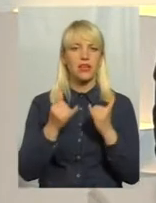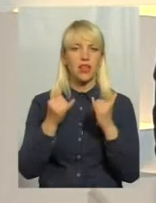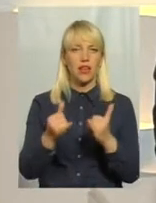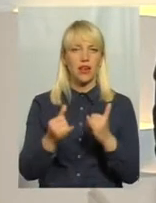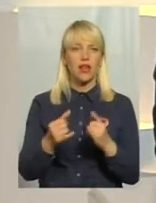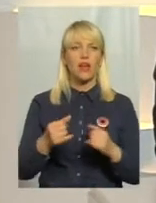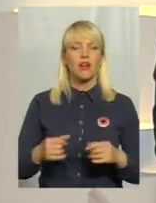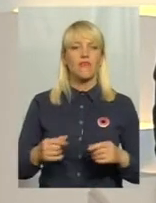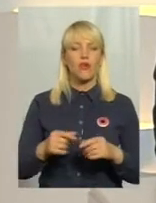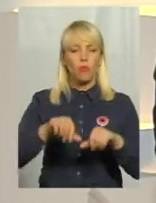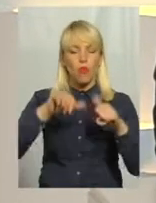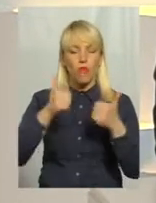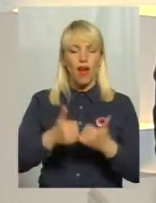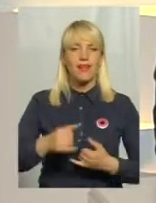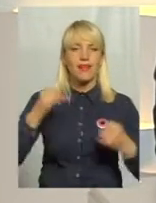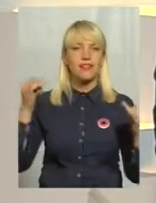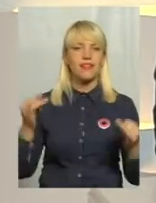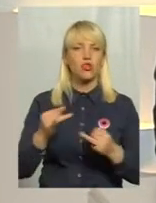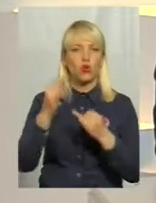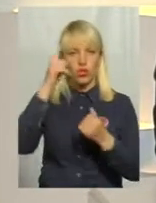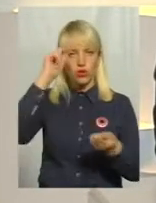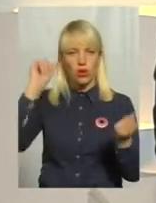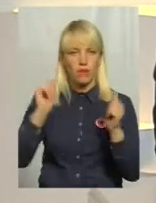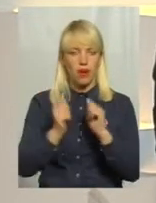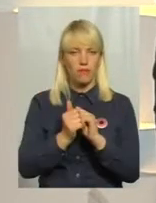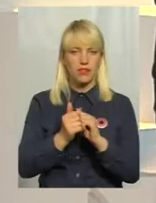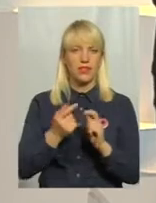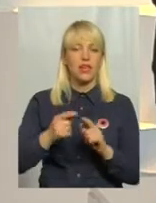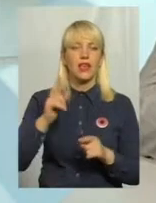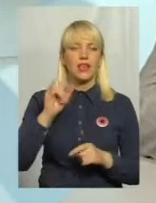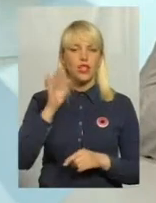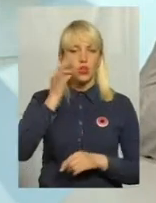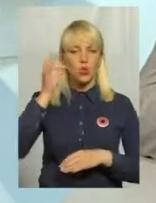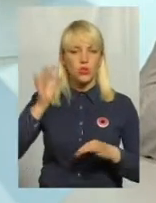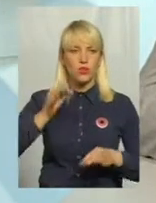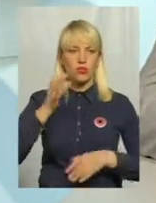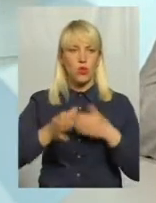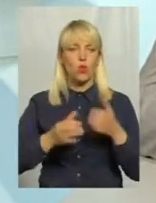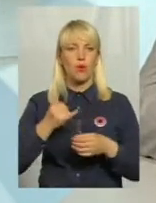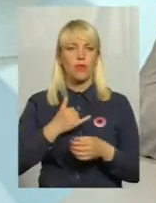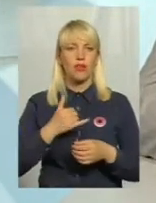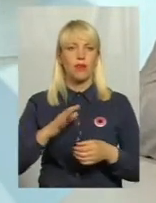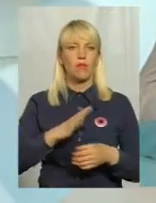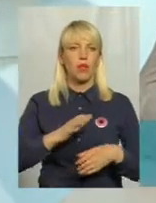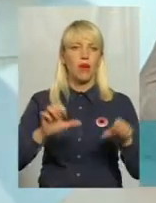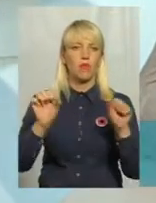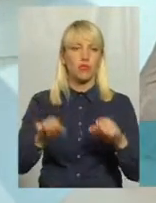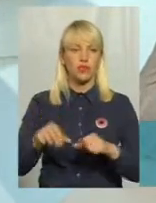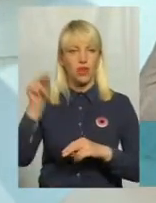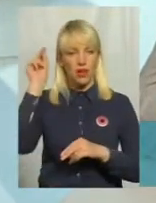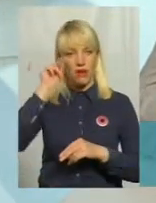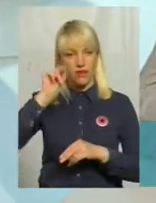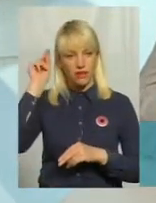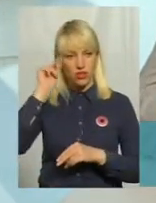суспільства. І досвід міжнародний, в мене була можливість вивчати, як такий